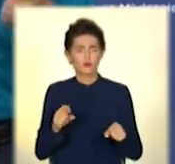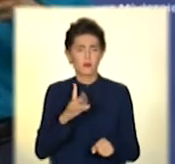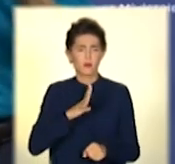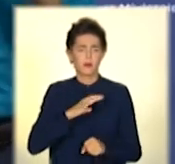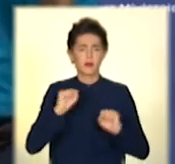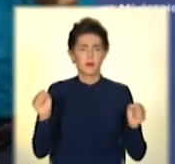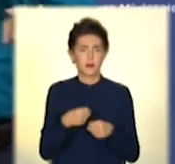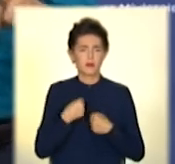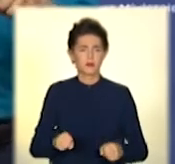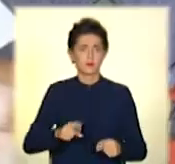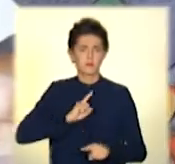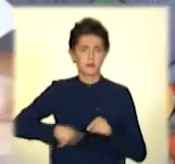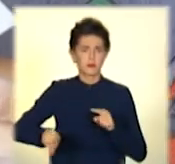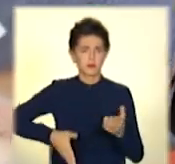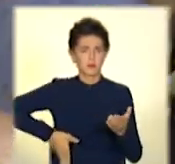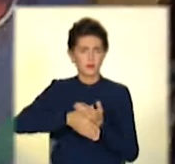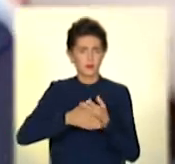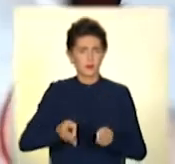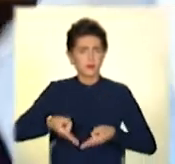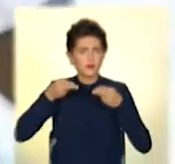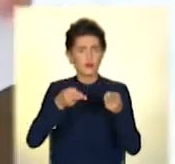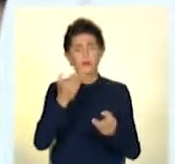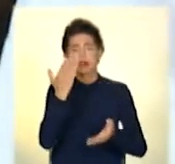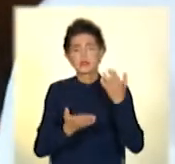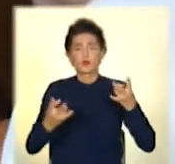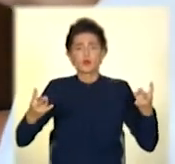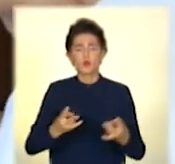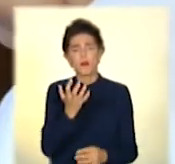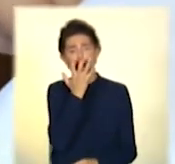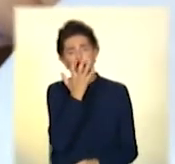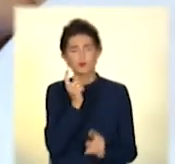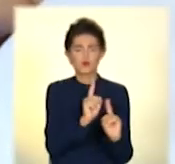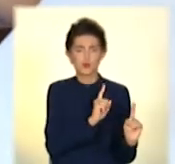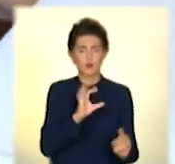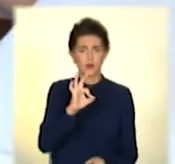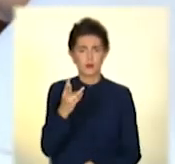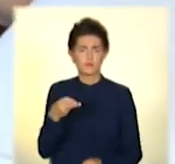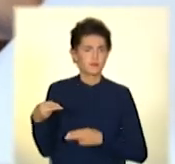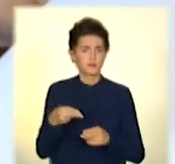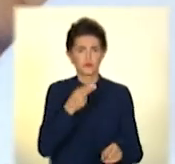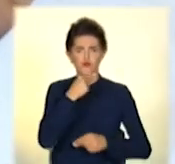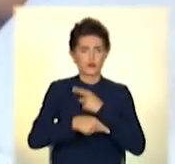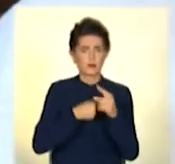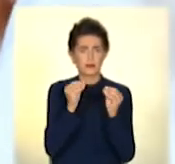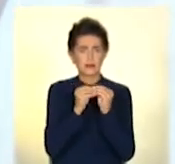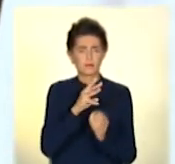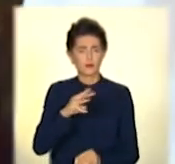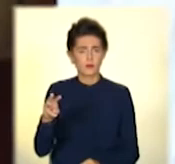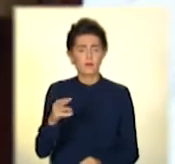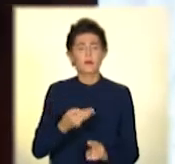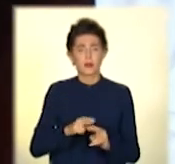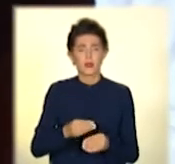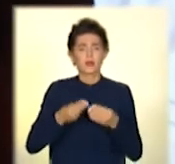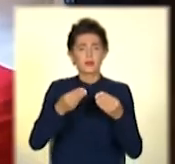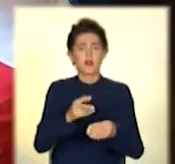виїжджали оперативно, швидко. Якщо людину треба реанімувати, швидка приїде за 10 хвилин. Удвічі більше часу